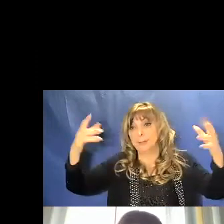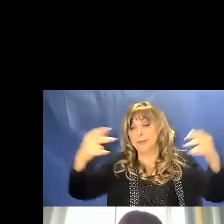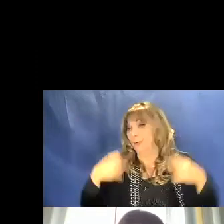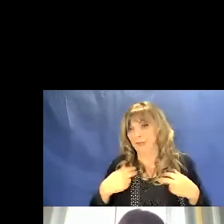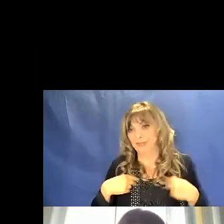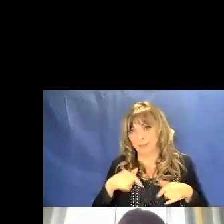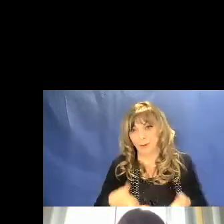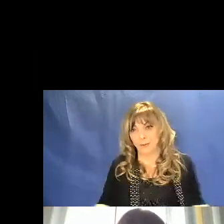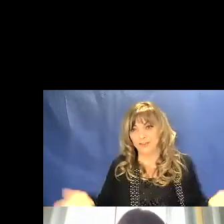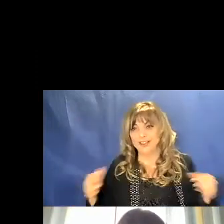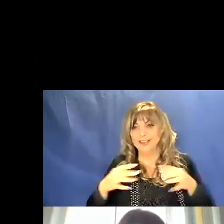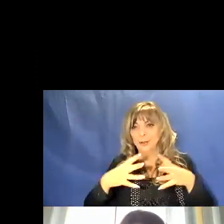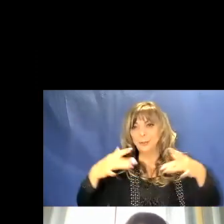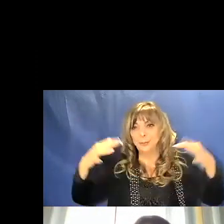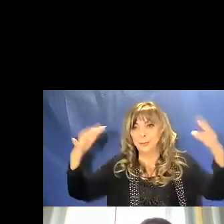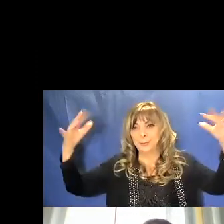oggi.